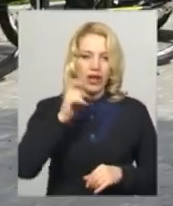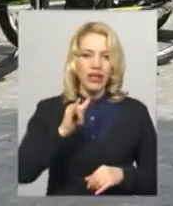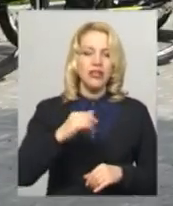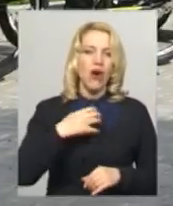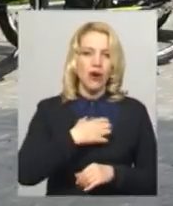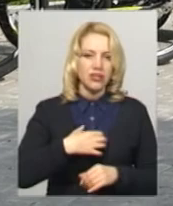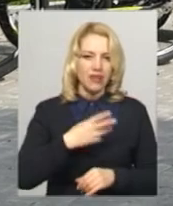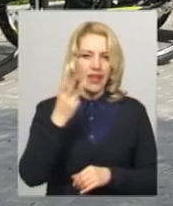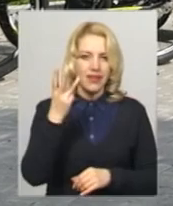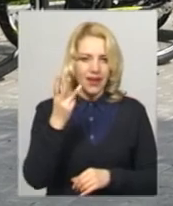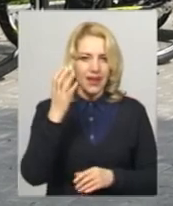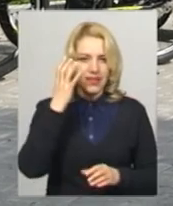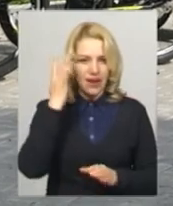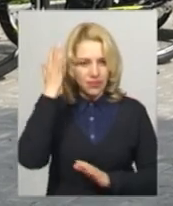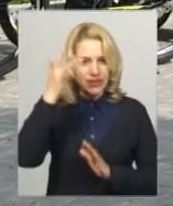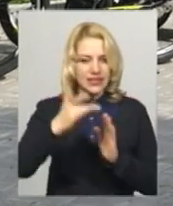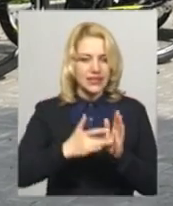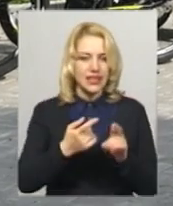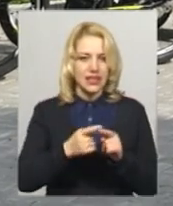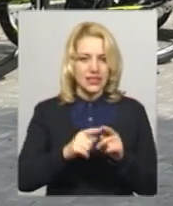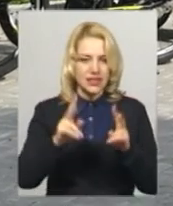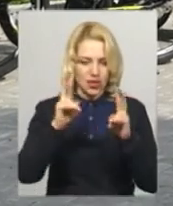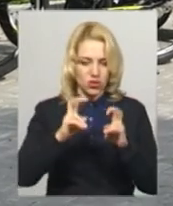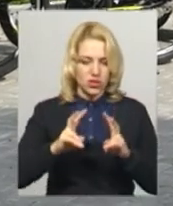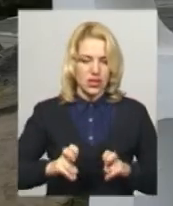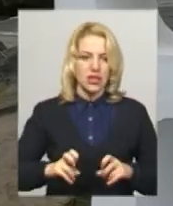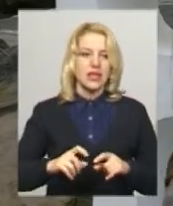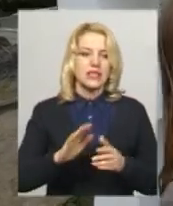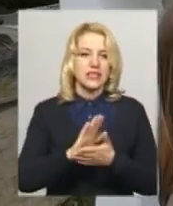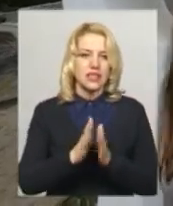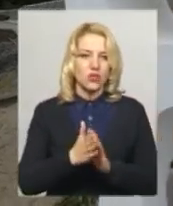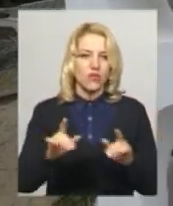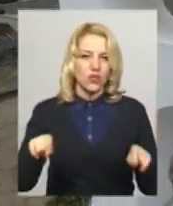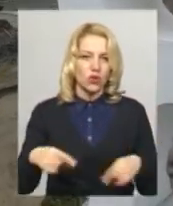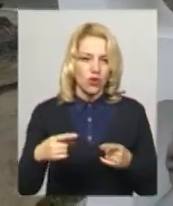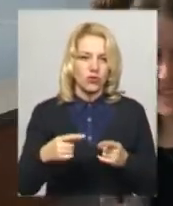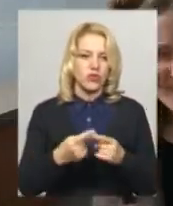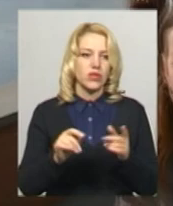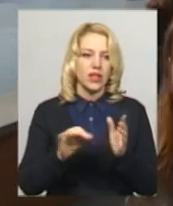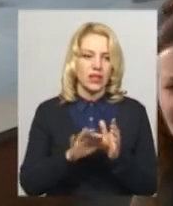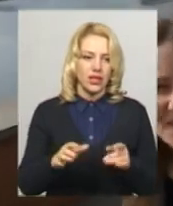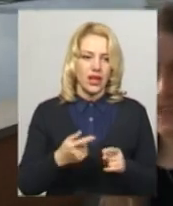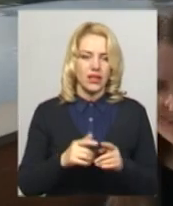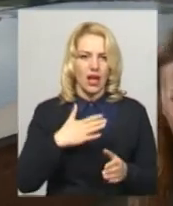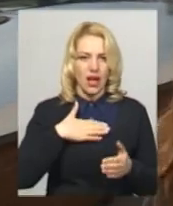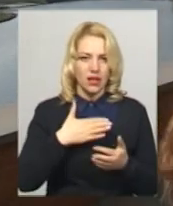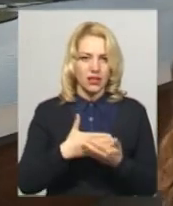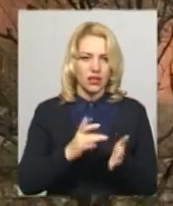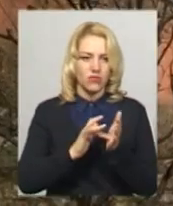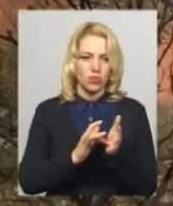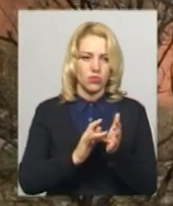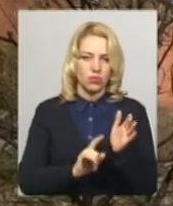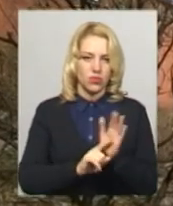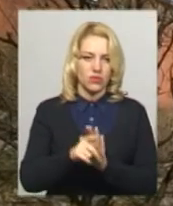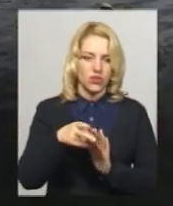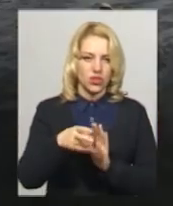основна третя ціль – це є дослідження стану відновлюваних джерел енергії. Активно мандрувати Сергій Толстіхім почав з 2013 року.